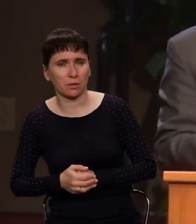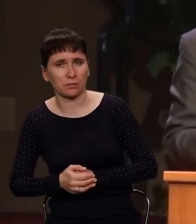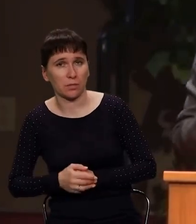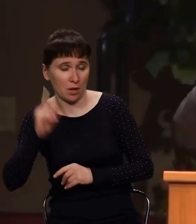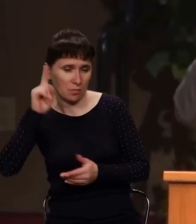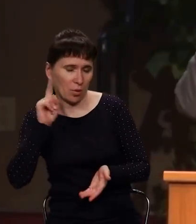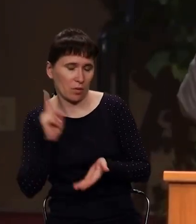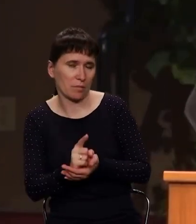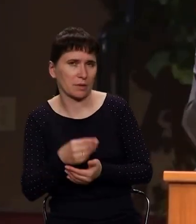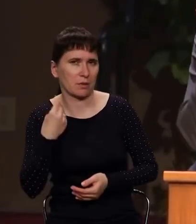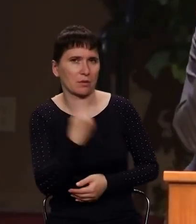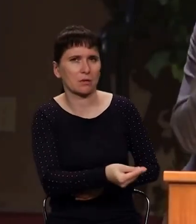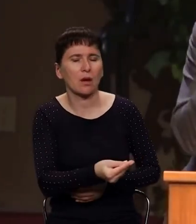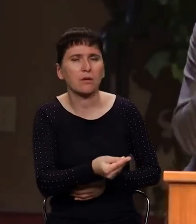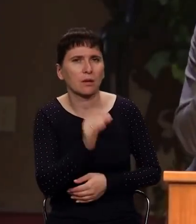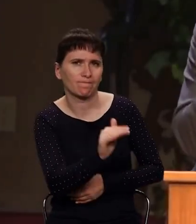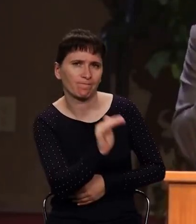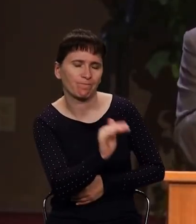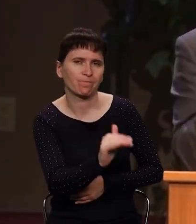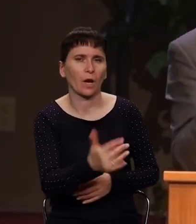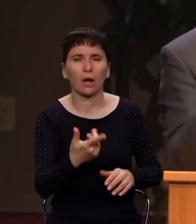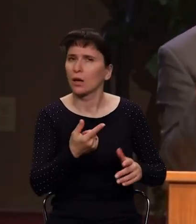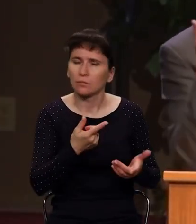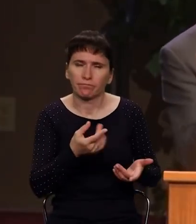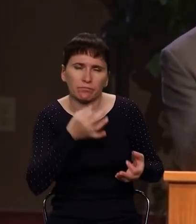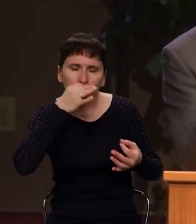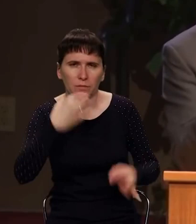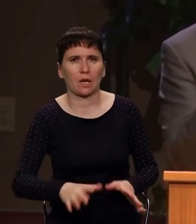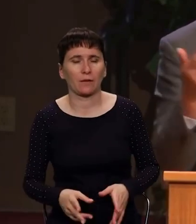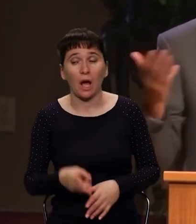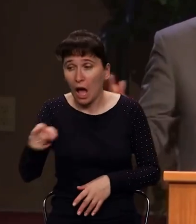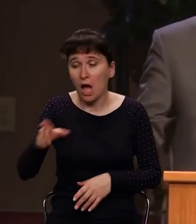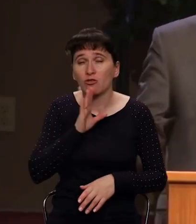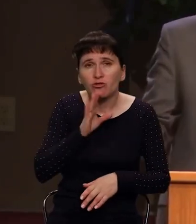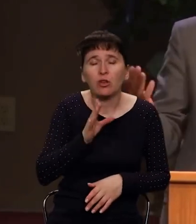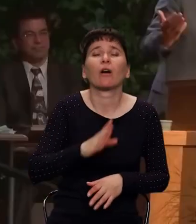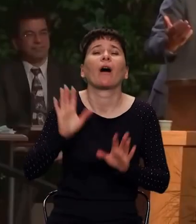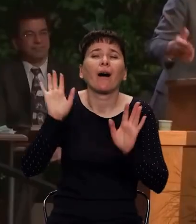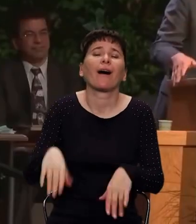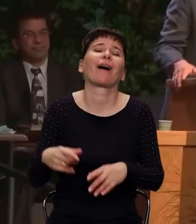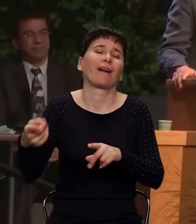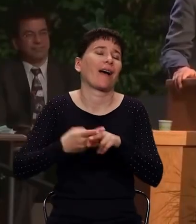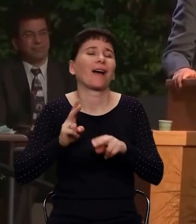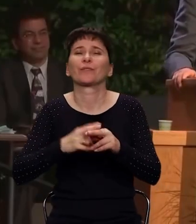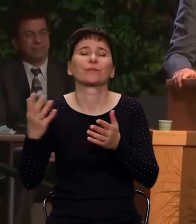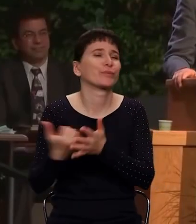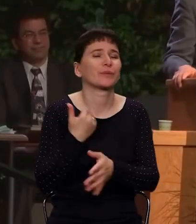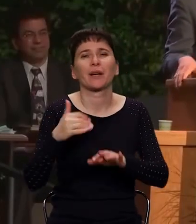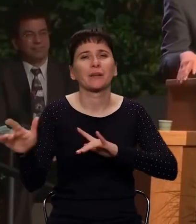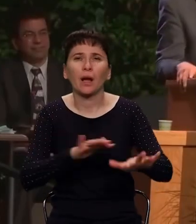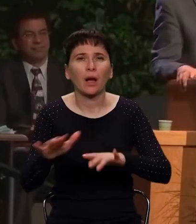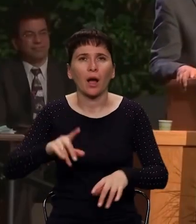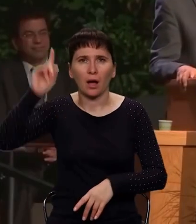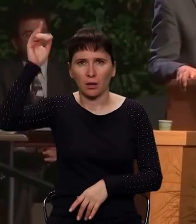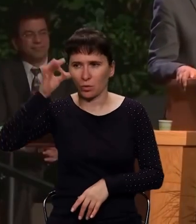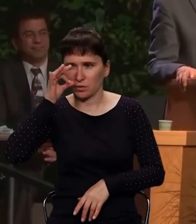что она делала, в том, что она понимала неправильно и взяла на себя роль учить, но она не покаялась, она не сделала выводов. Господь говорит,